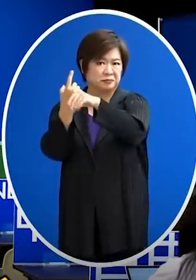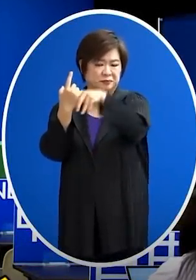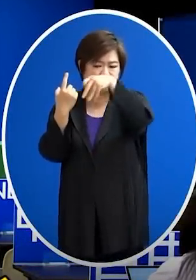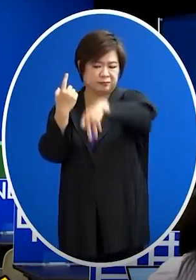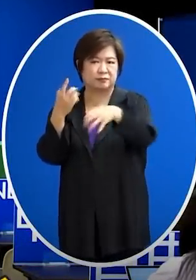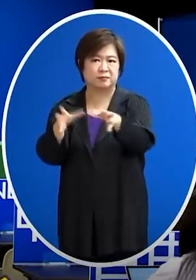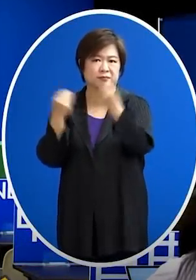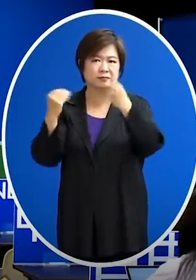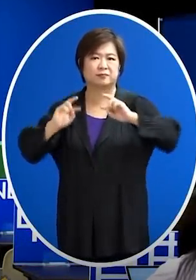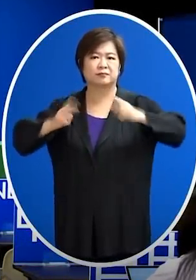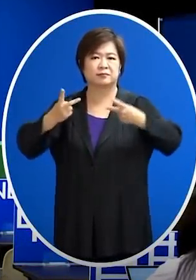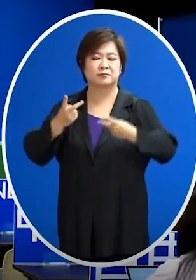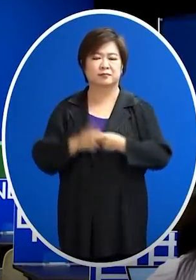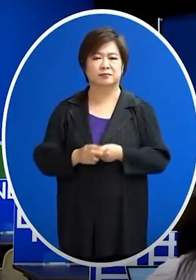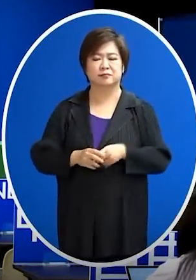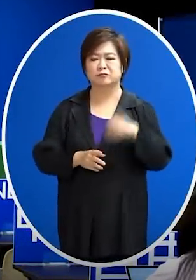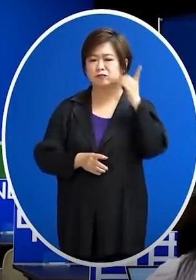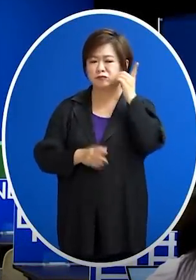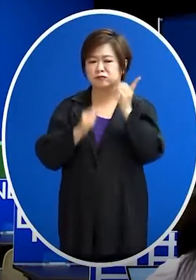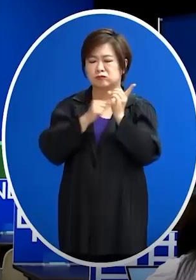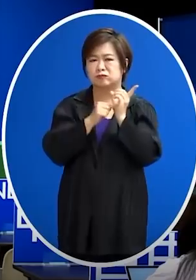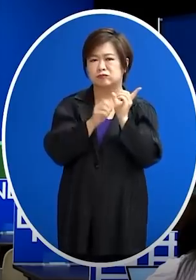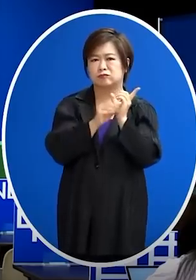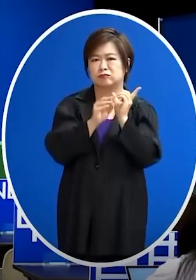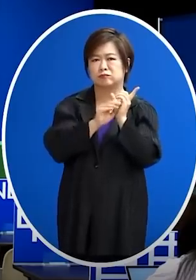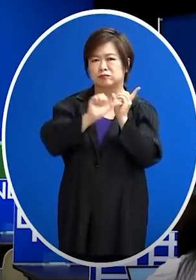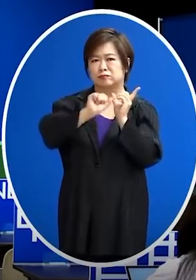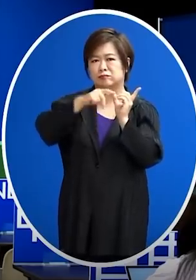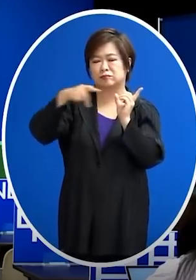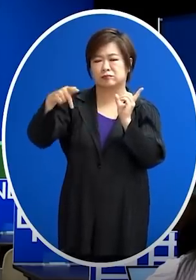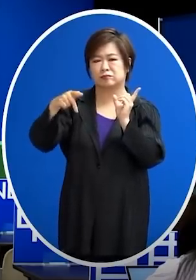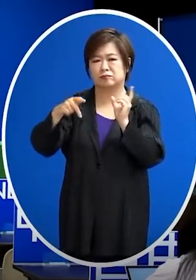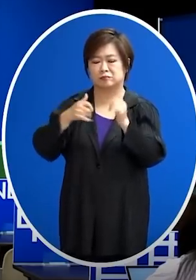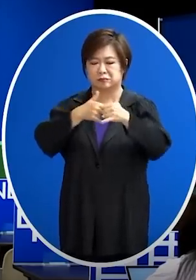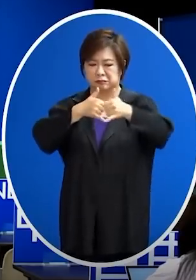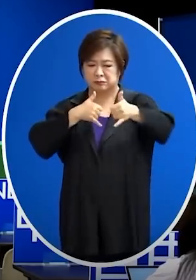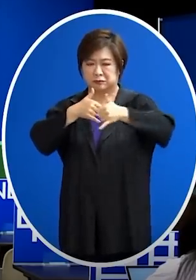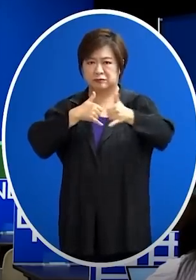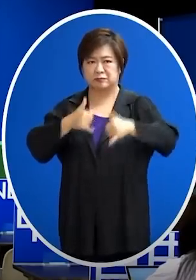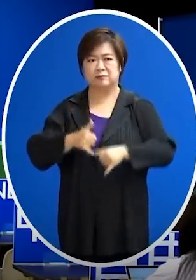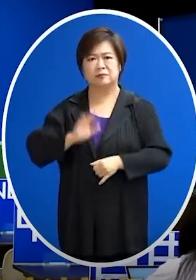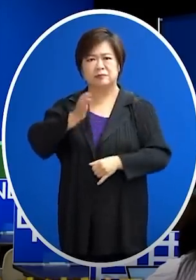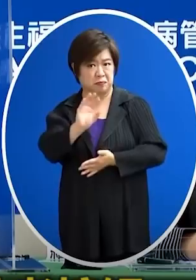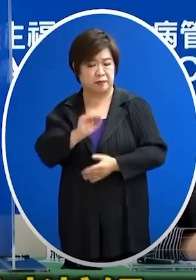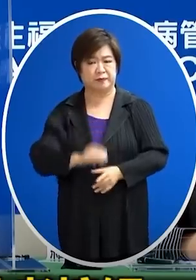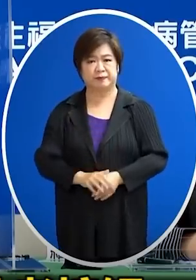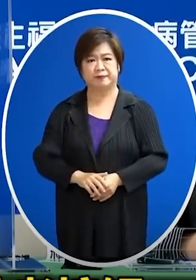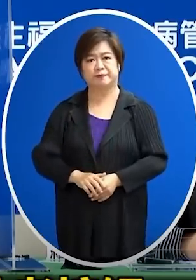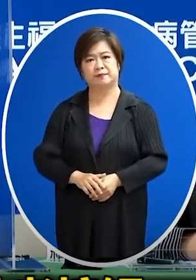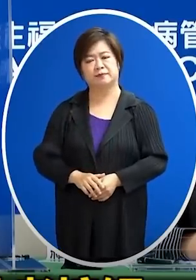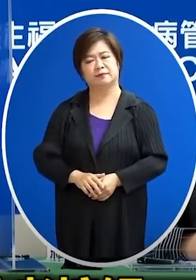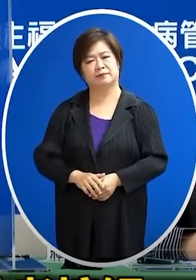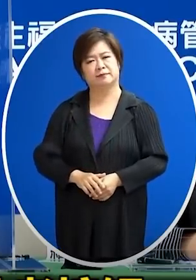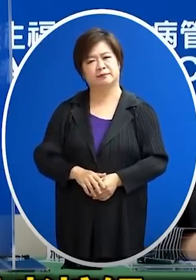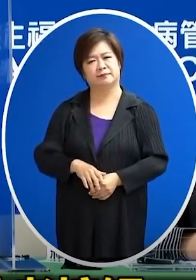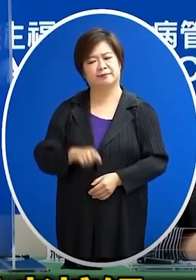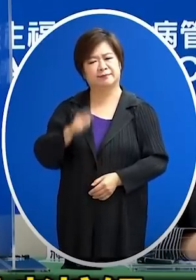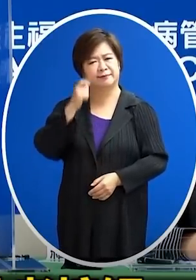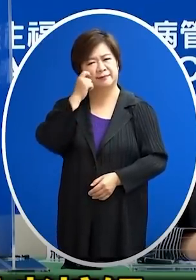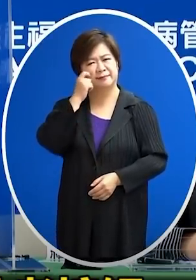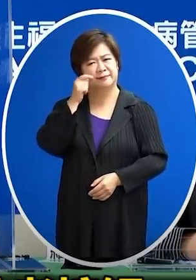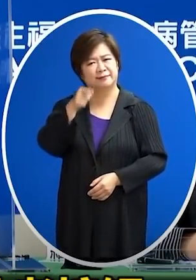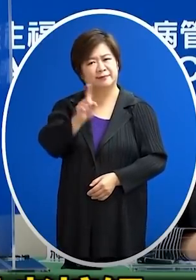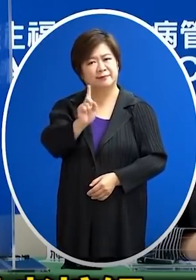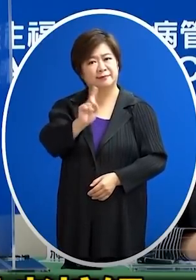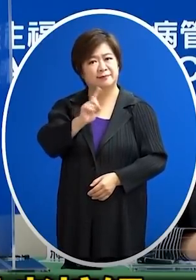交距離APP但是有部分民眾說 就是自己明明沒跟確診者接觸 卻呈現陽性當然很難 然後他怎麼